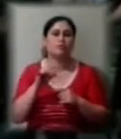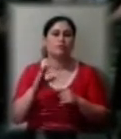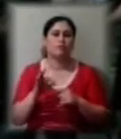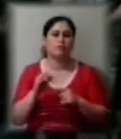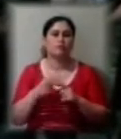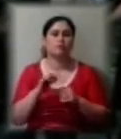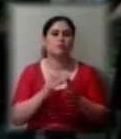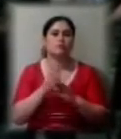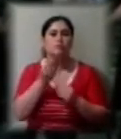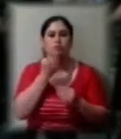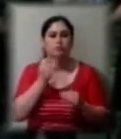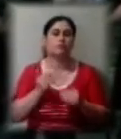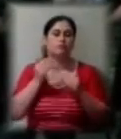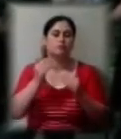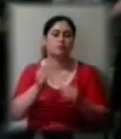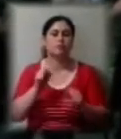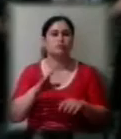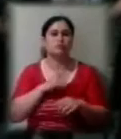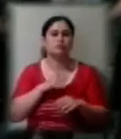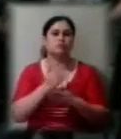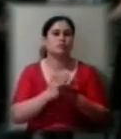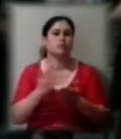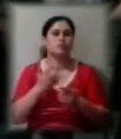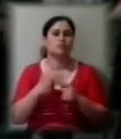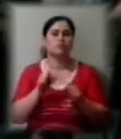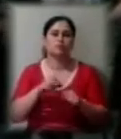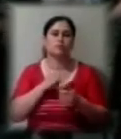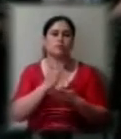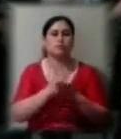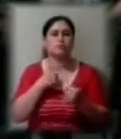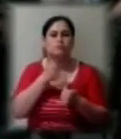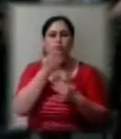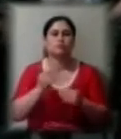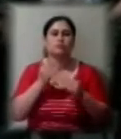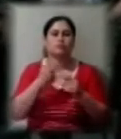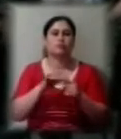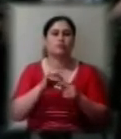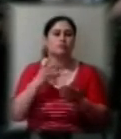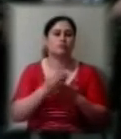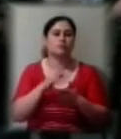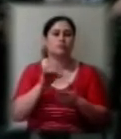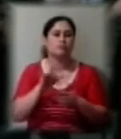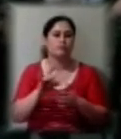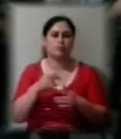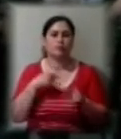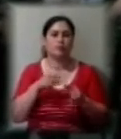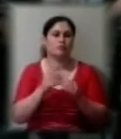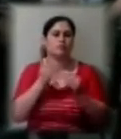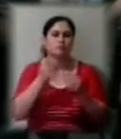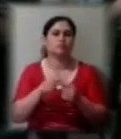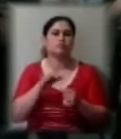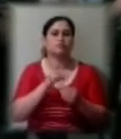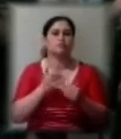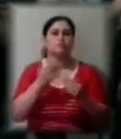піднімуться, можливо, на частину якої, тому що частину ми не можемо підняти ціну, вона є світова, і ми не можемо піднімати, регулювати вищу, ніж світова ціна.